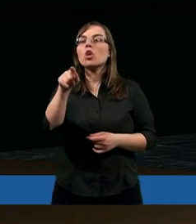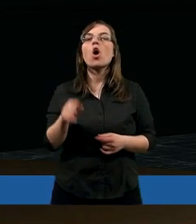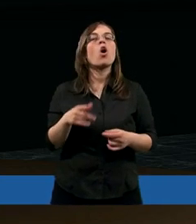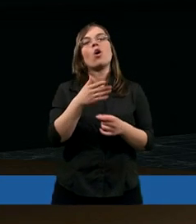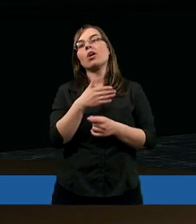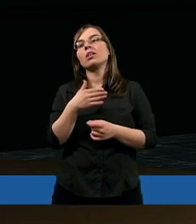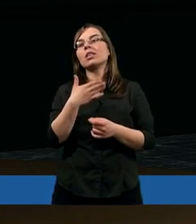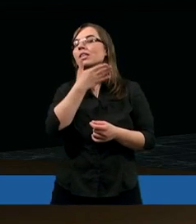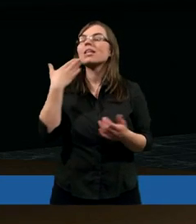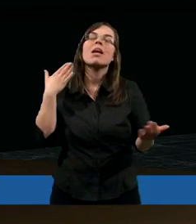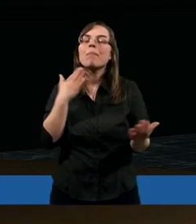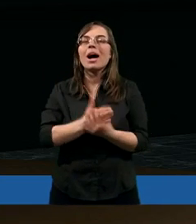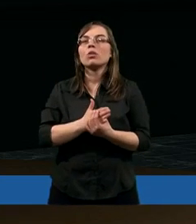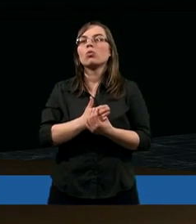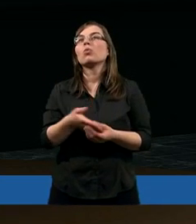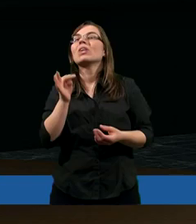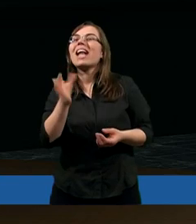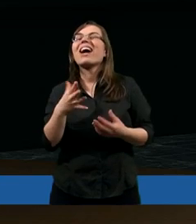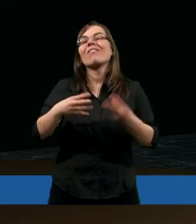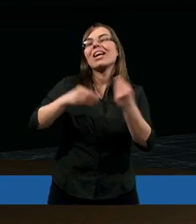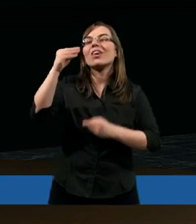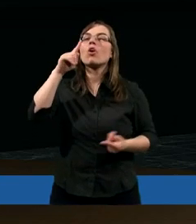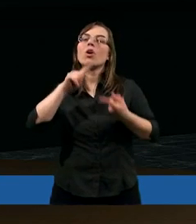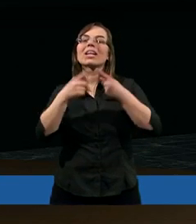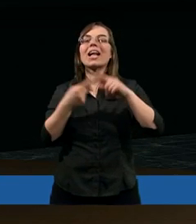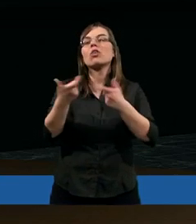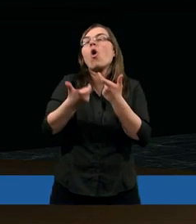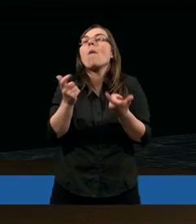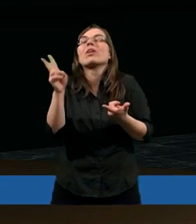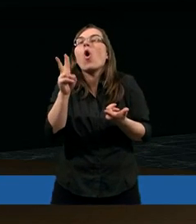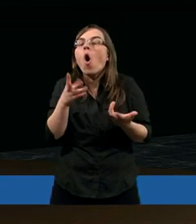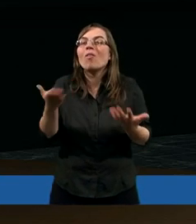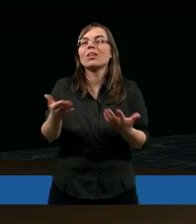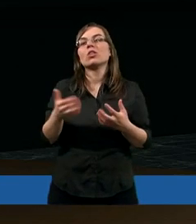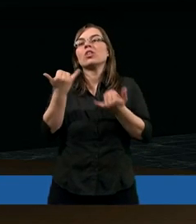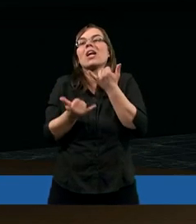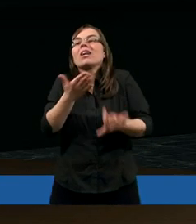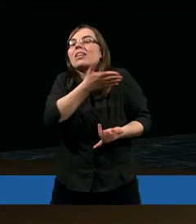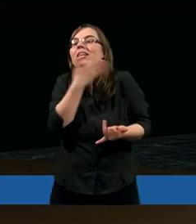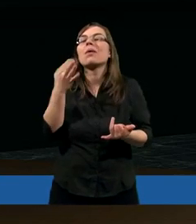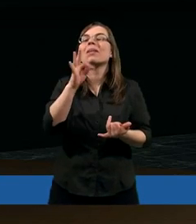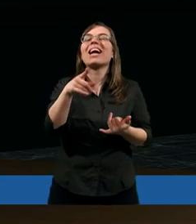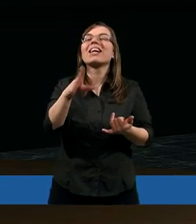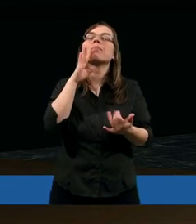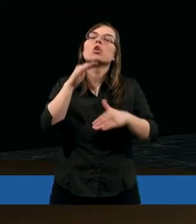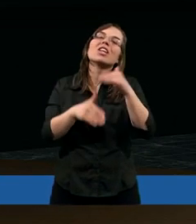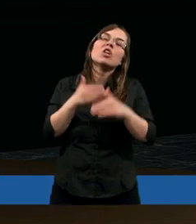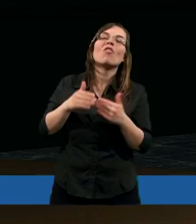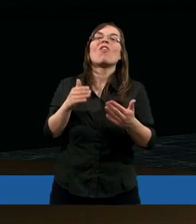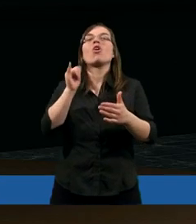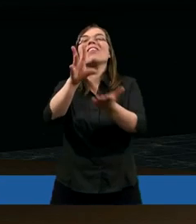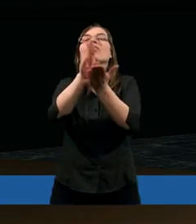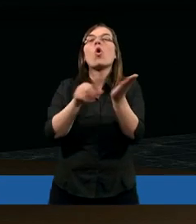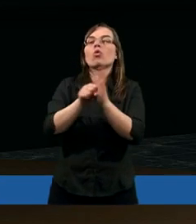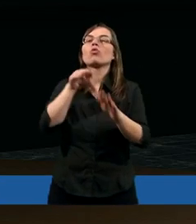nie ma już takiego większego sensu robić cokolwiek, jeżeli nie ma tego wzorcu do